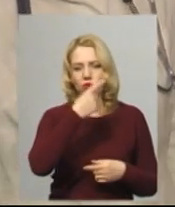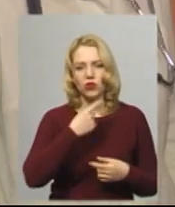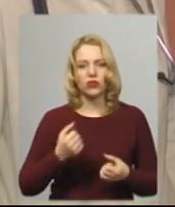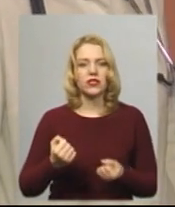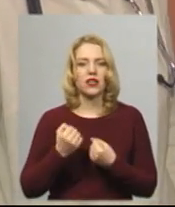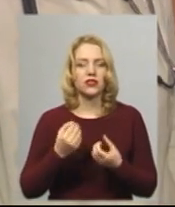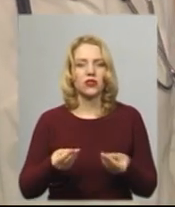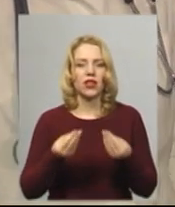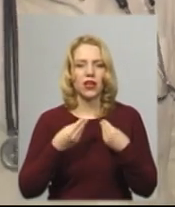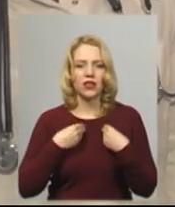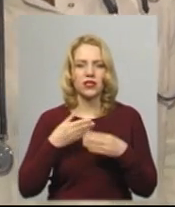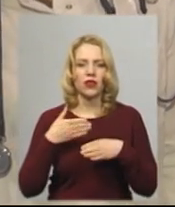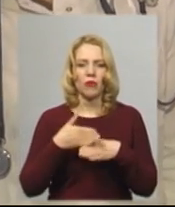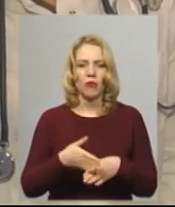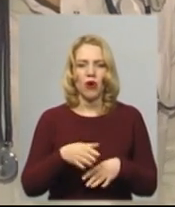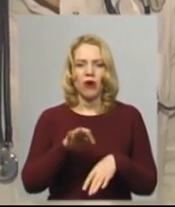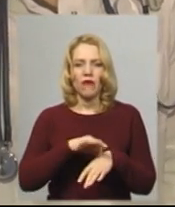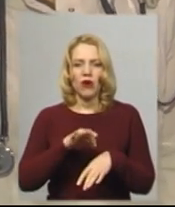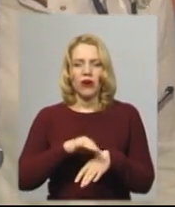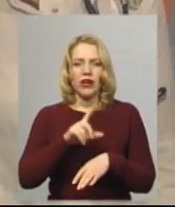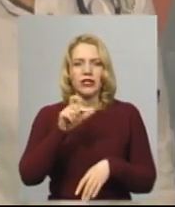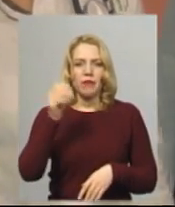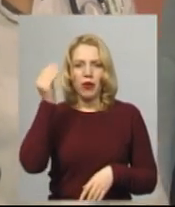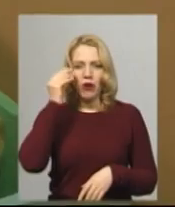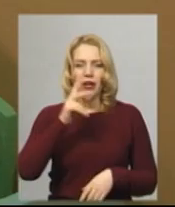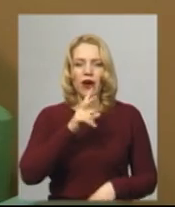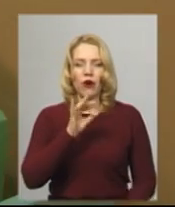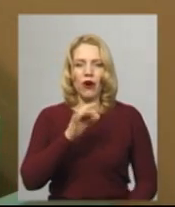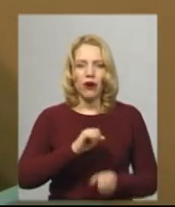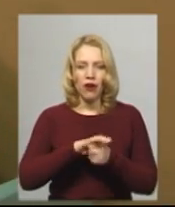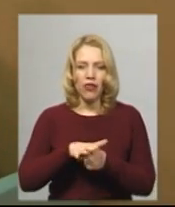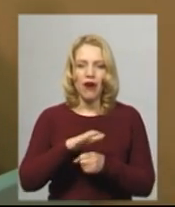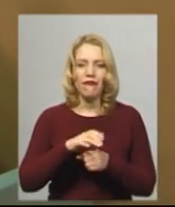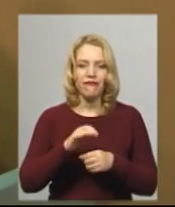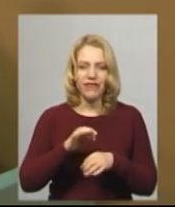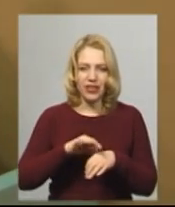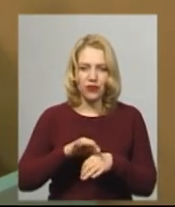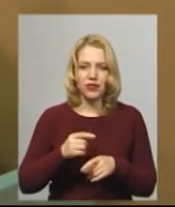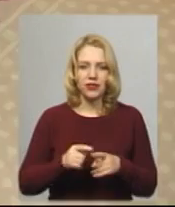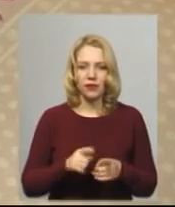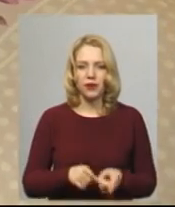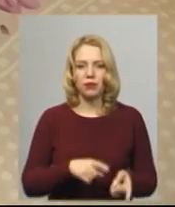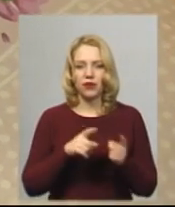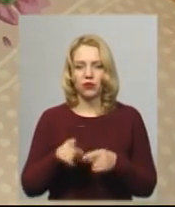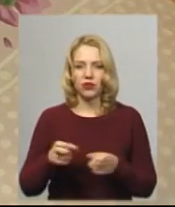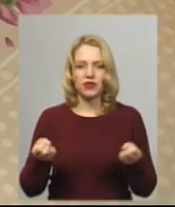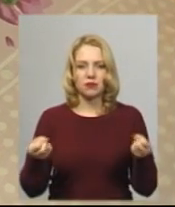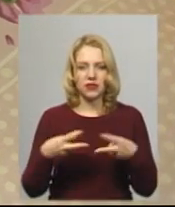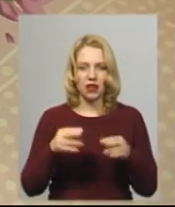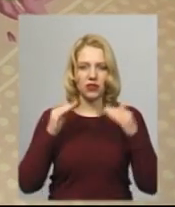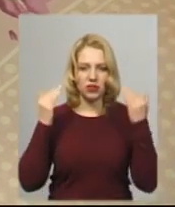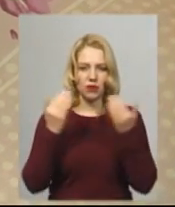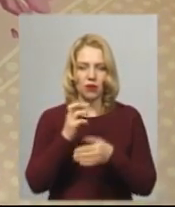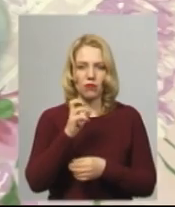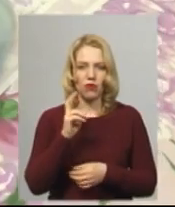надається допомога хворому з підозрою на коронавірус. З приймального покою хворого переводять у спеціальний ізольований